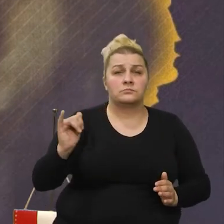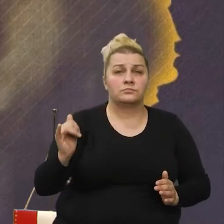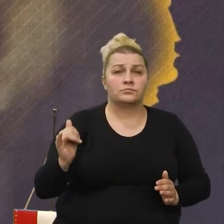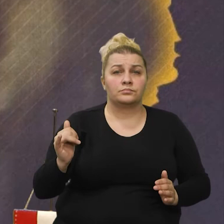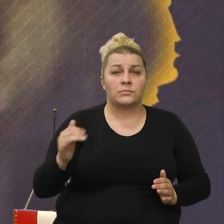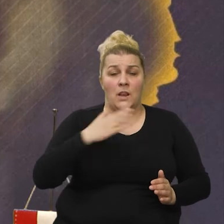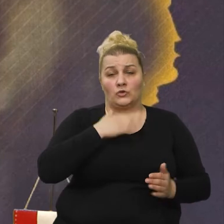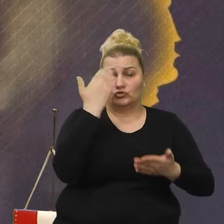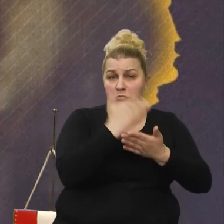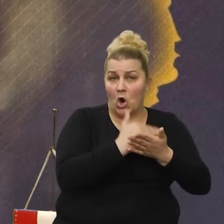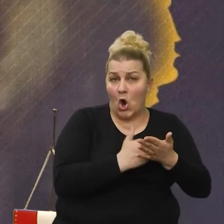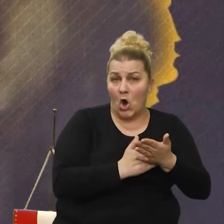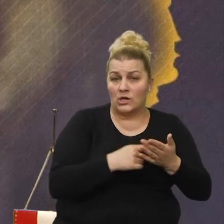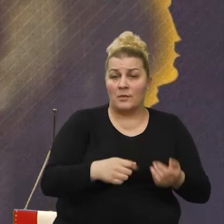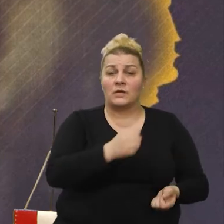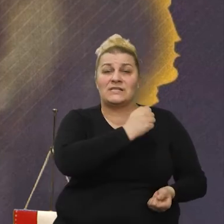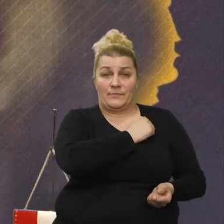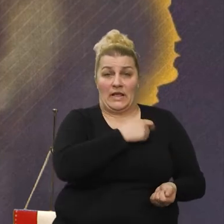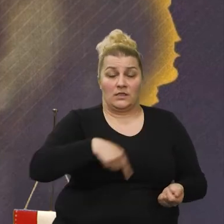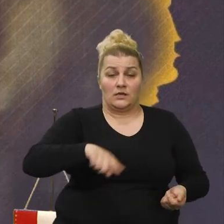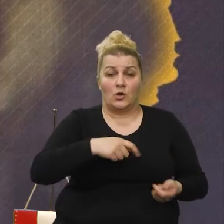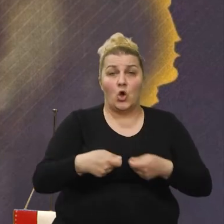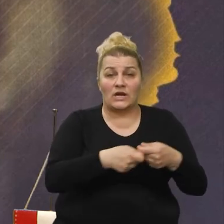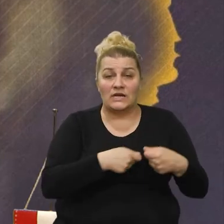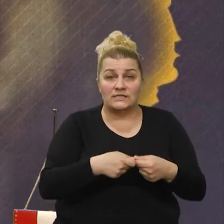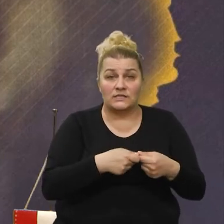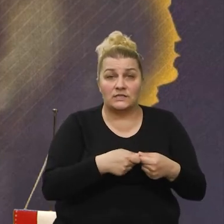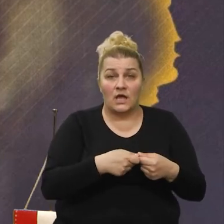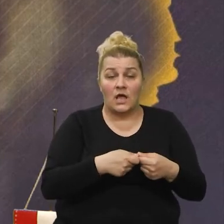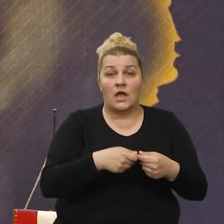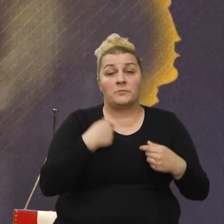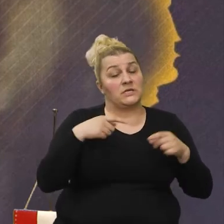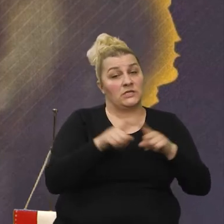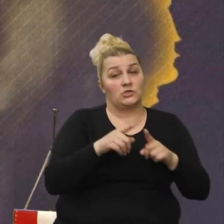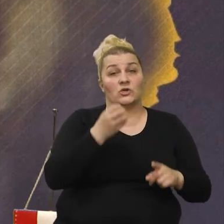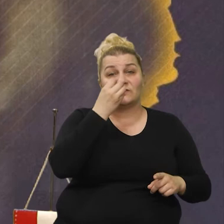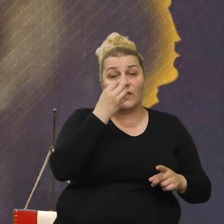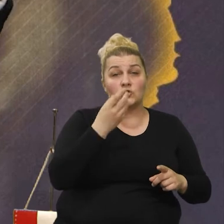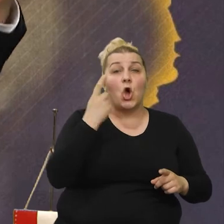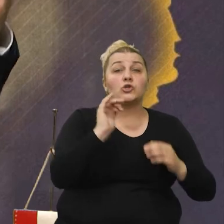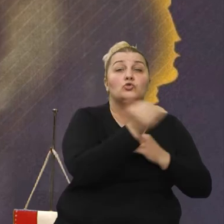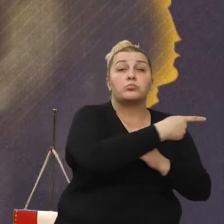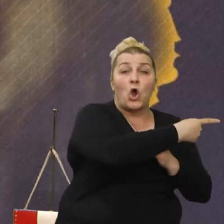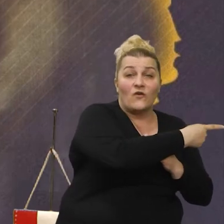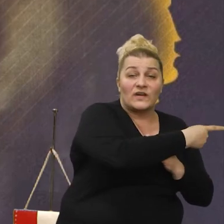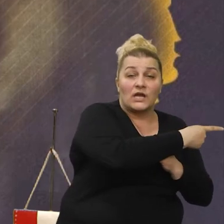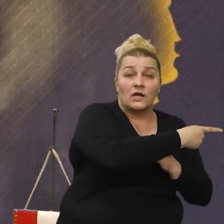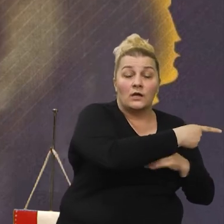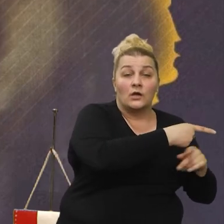naš program Splitske organizacije, onda mi odnesemo cviće od Dubrovnika